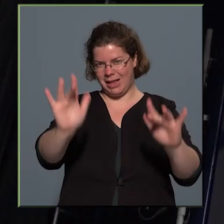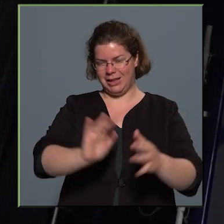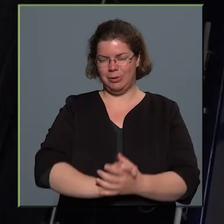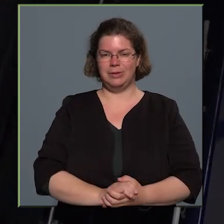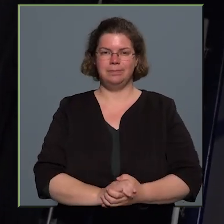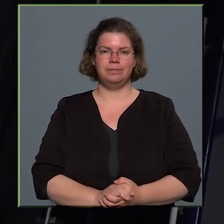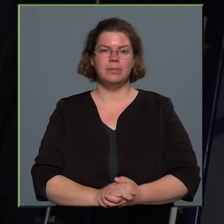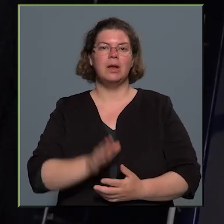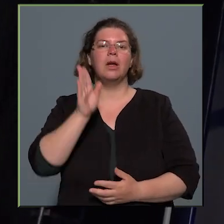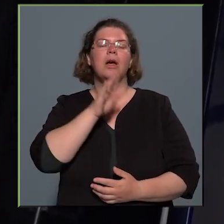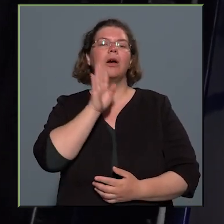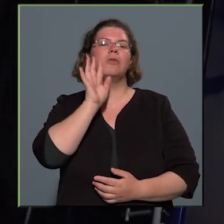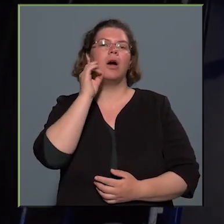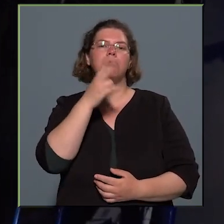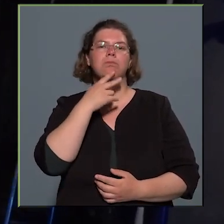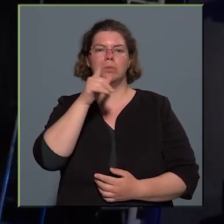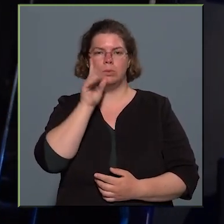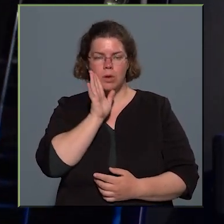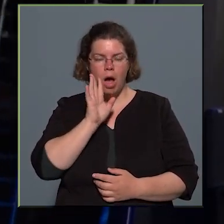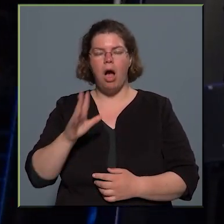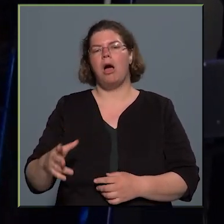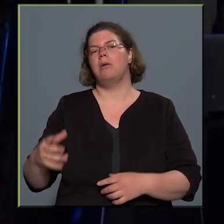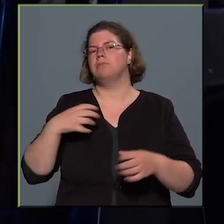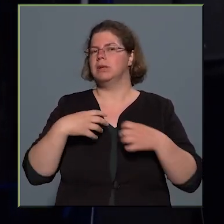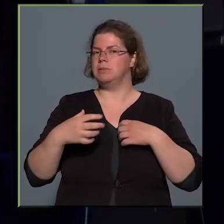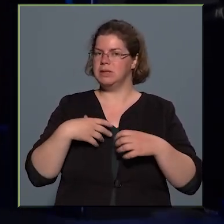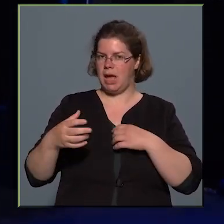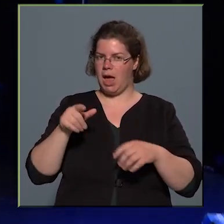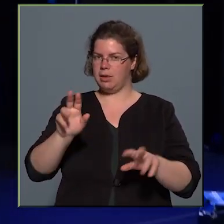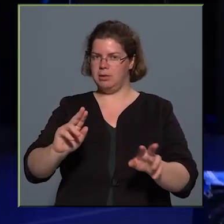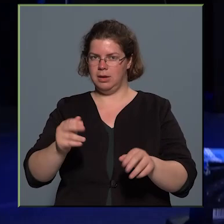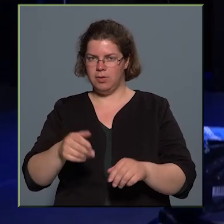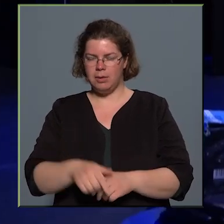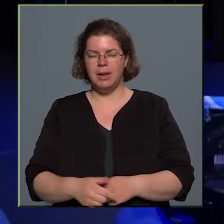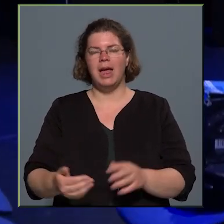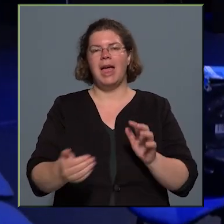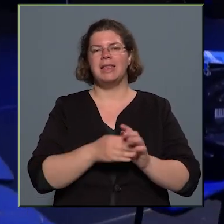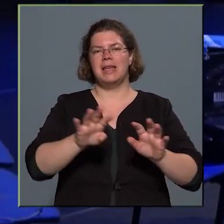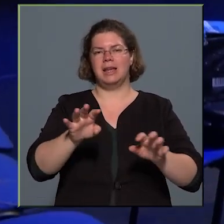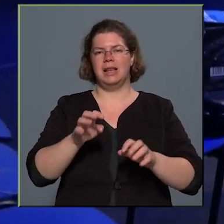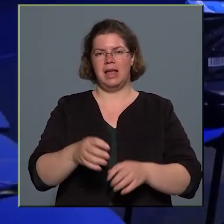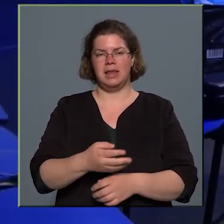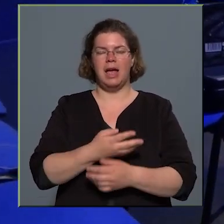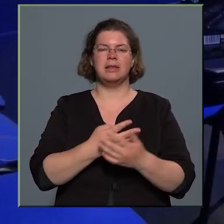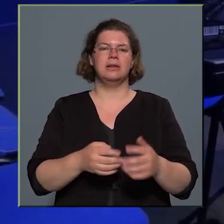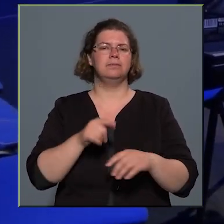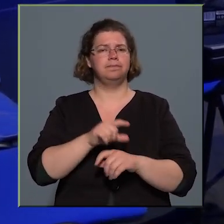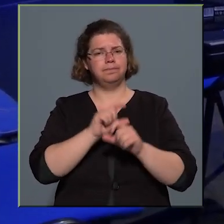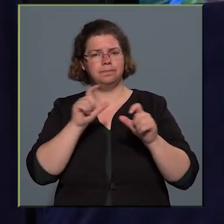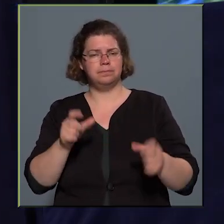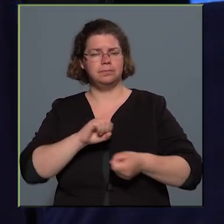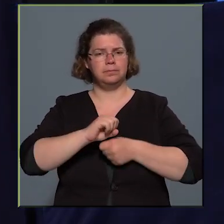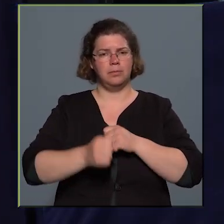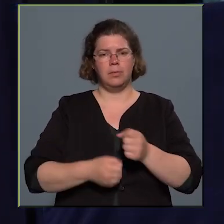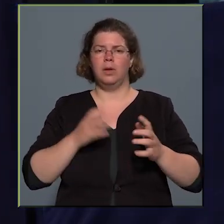A Fabula bábszínházat hívták meg, melynek felszegít Tibor a vezetője. A színház 1991 óta működik, és szórakoztatja